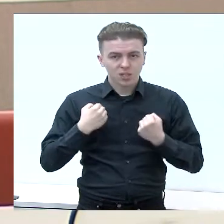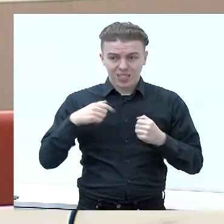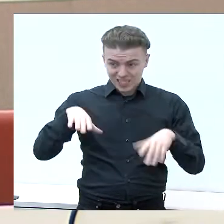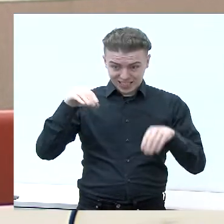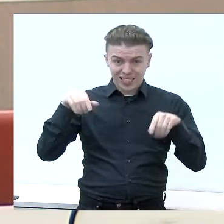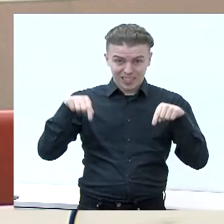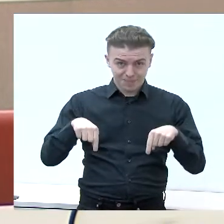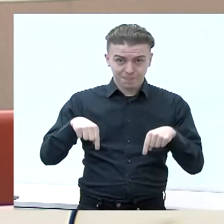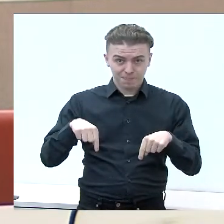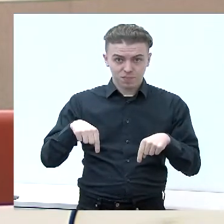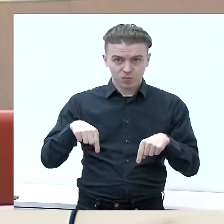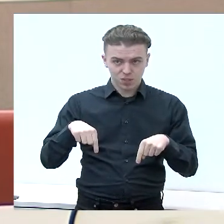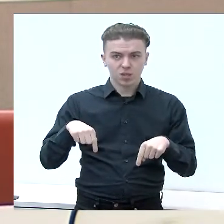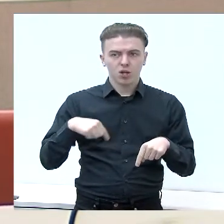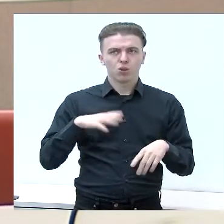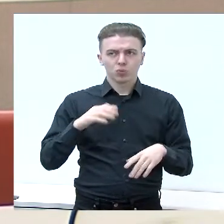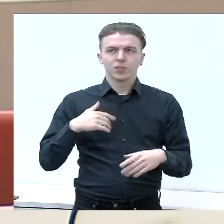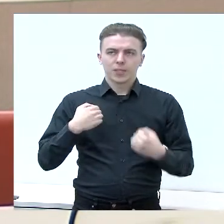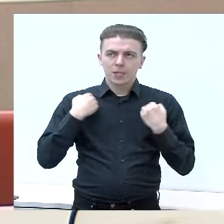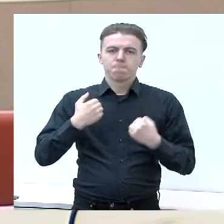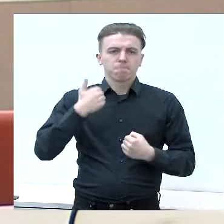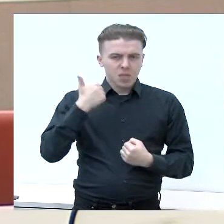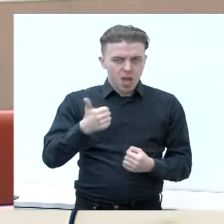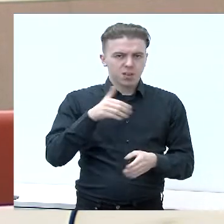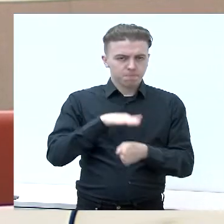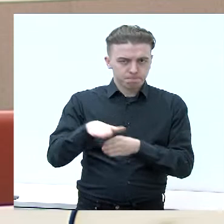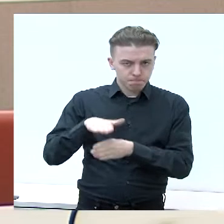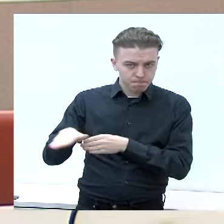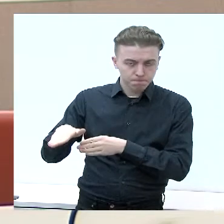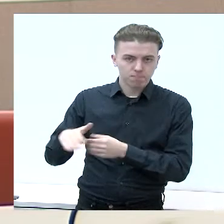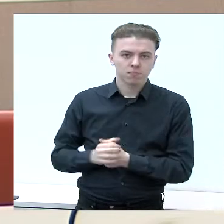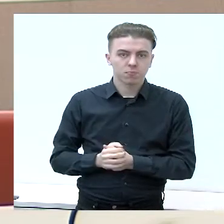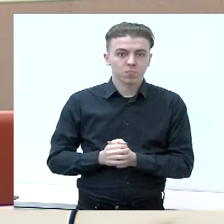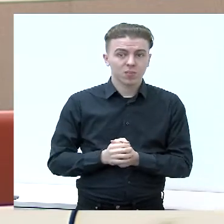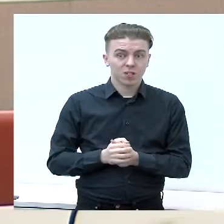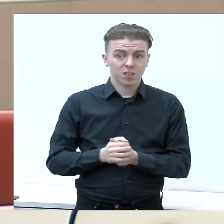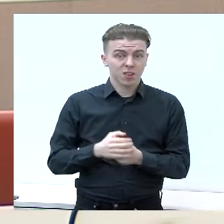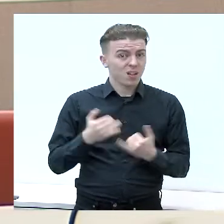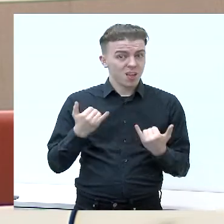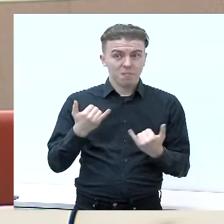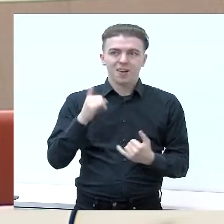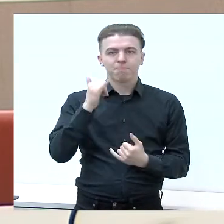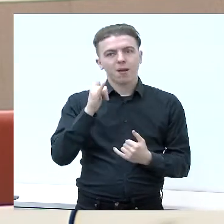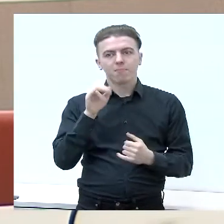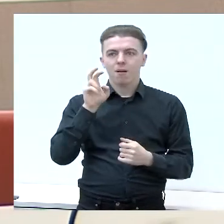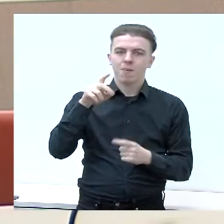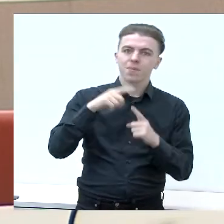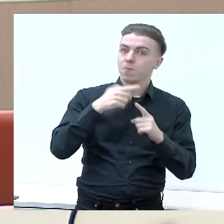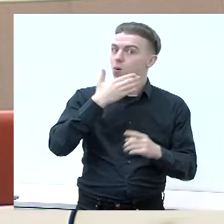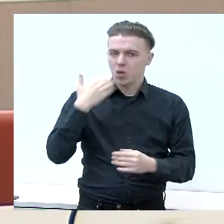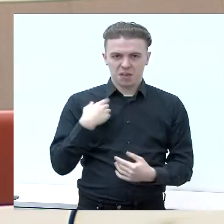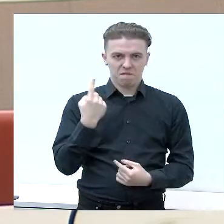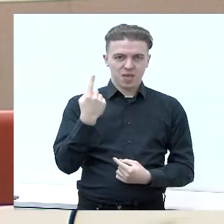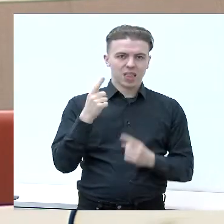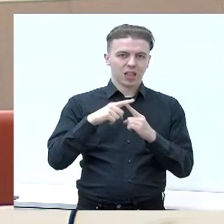pasirodyti gerai, kadangi dar tos donos kaip ir nesam ragavę, vienas tik tai tarybos narys pas